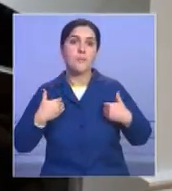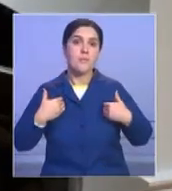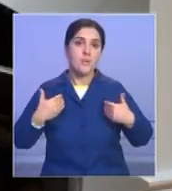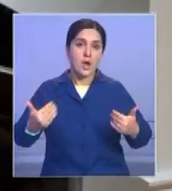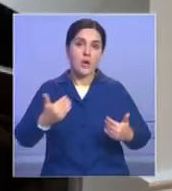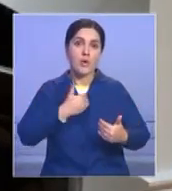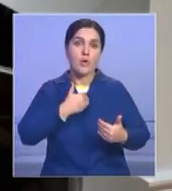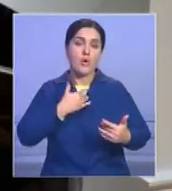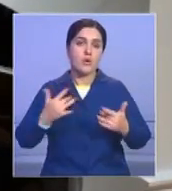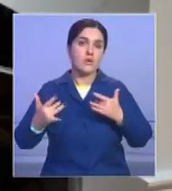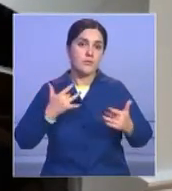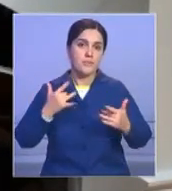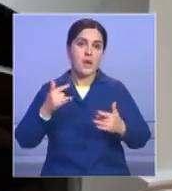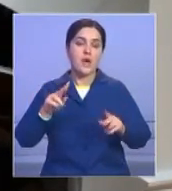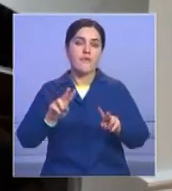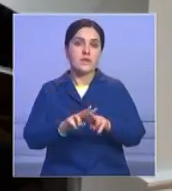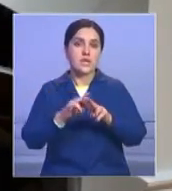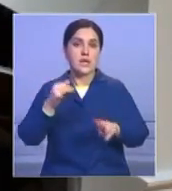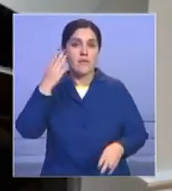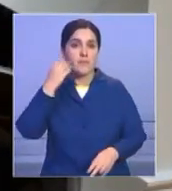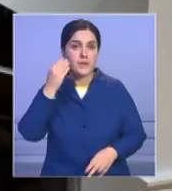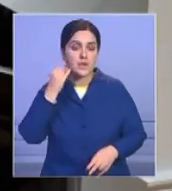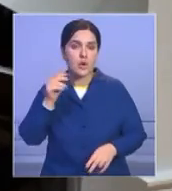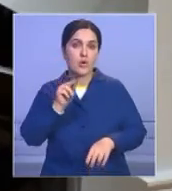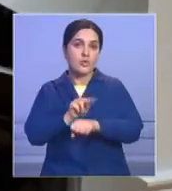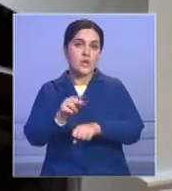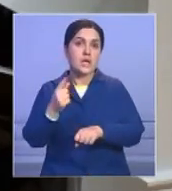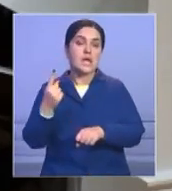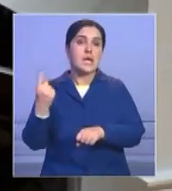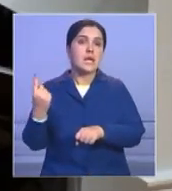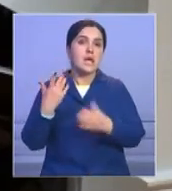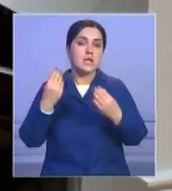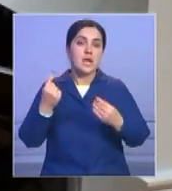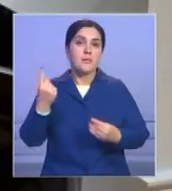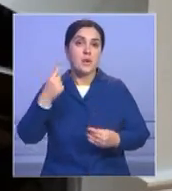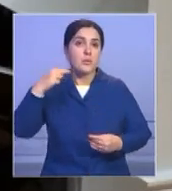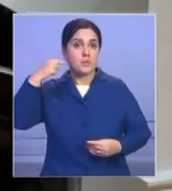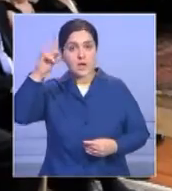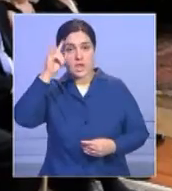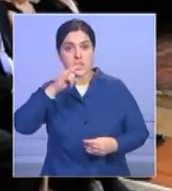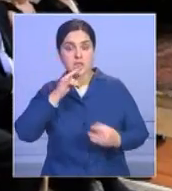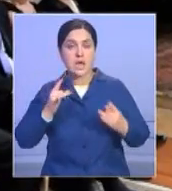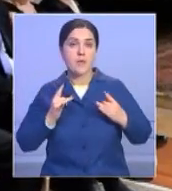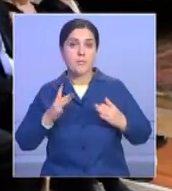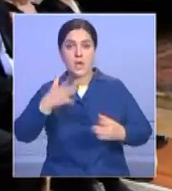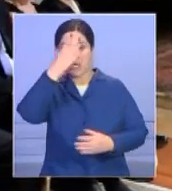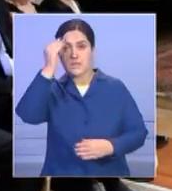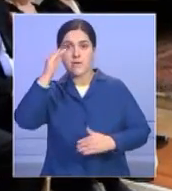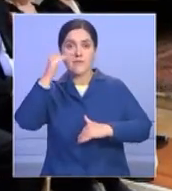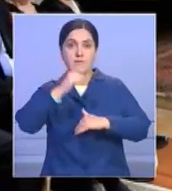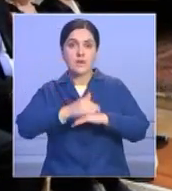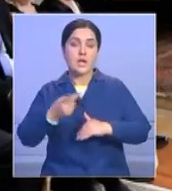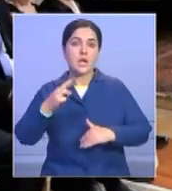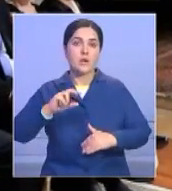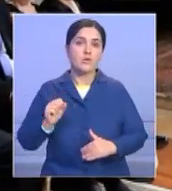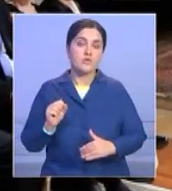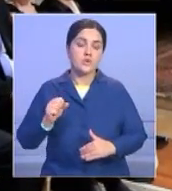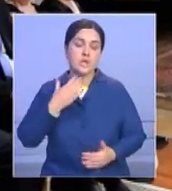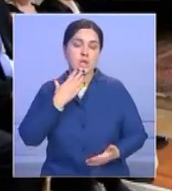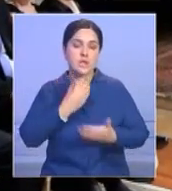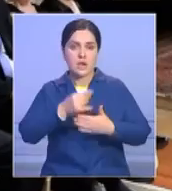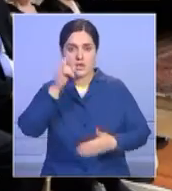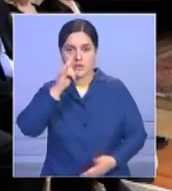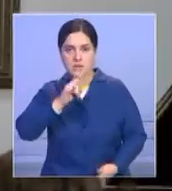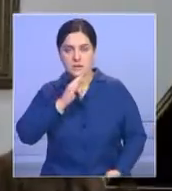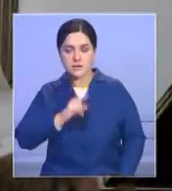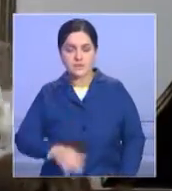сольные концерты и мастер-классы в Астане и Алматы. День первого президента Казахстана стал вновь незабываемым вечером для друзей нашей страны.